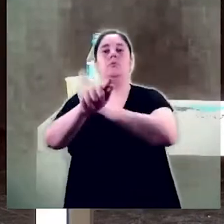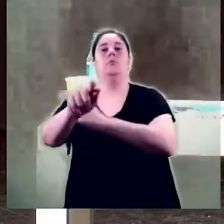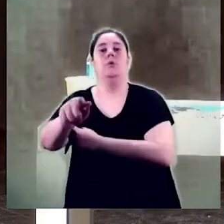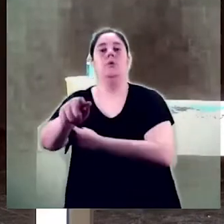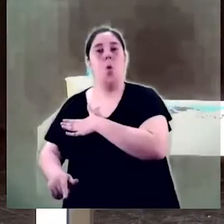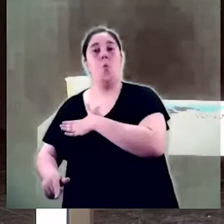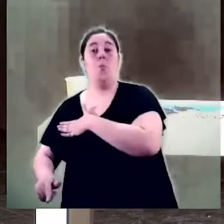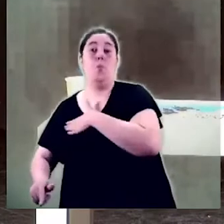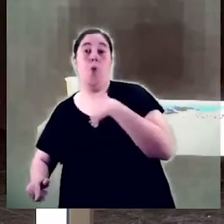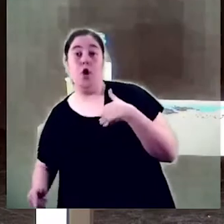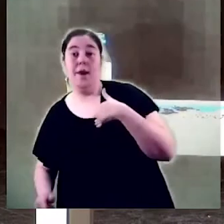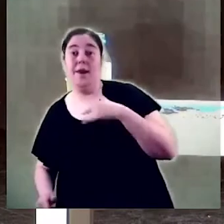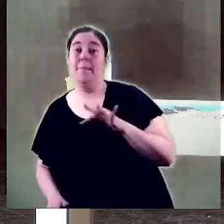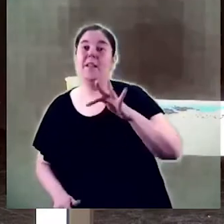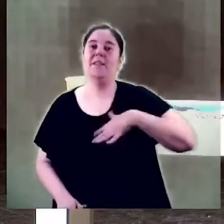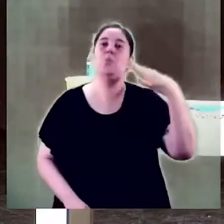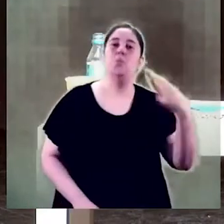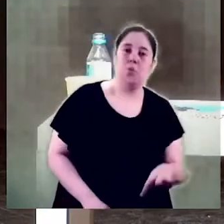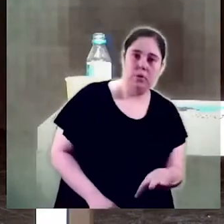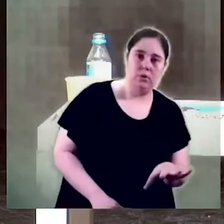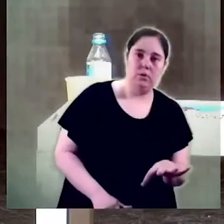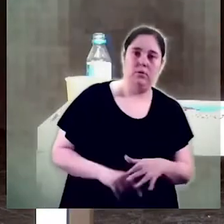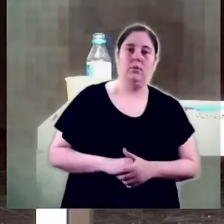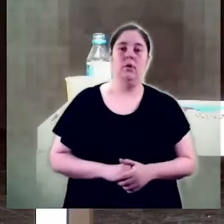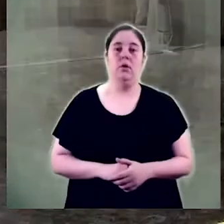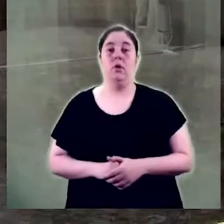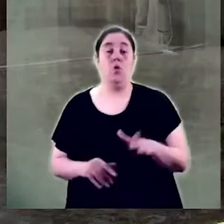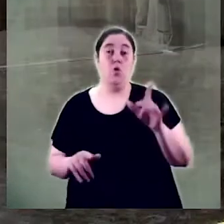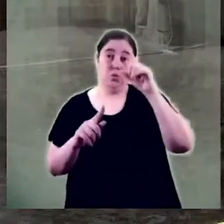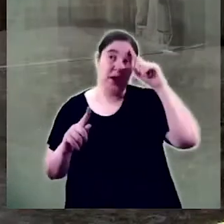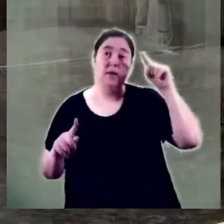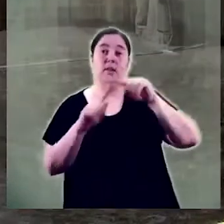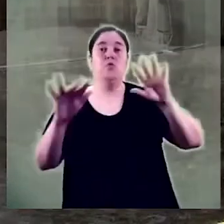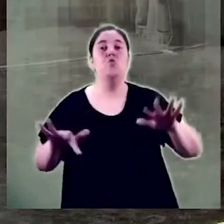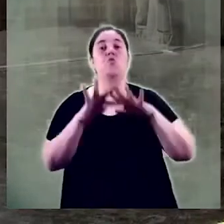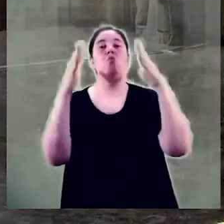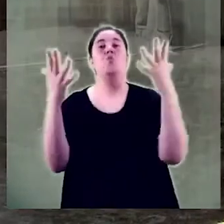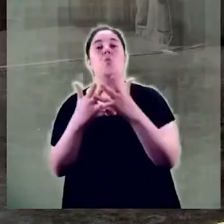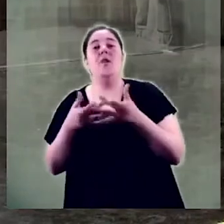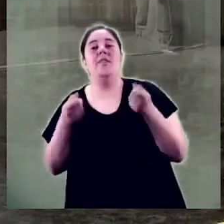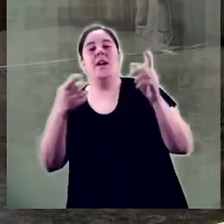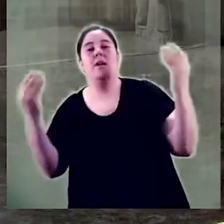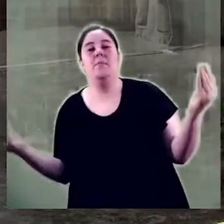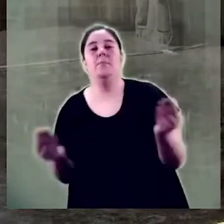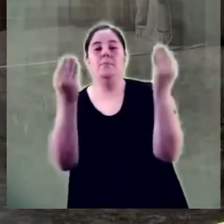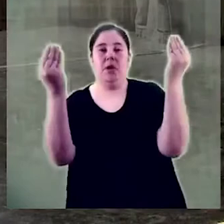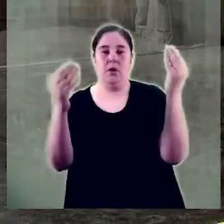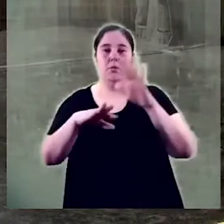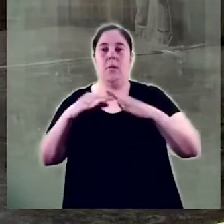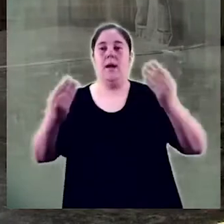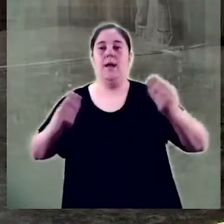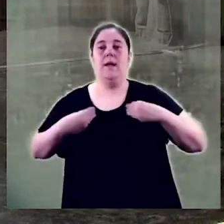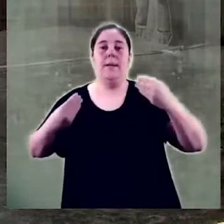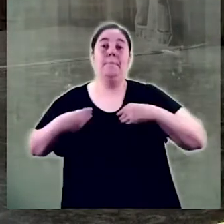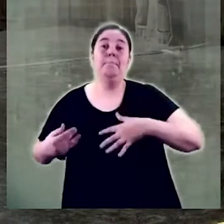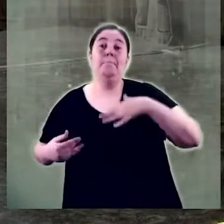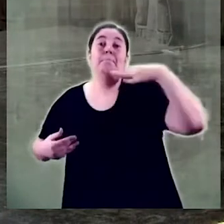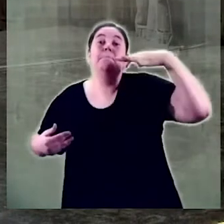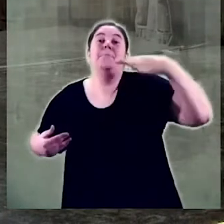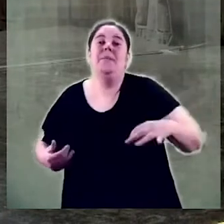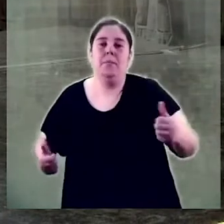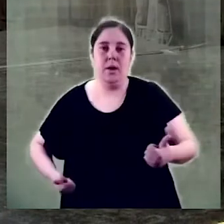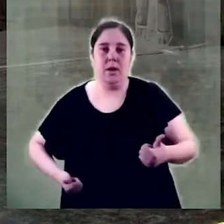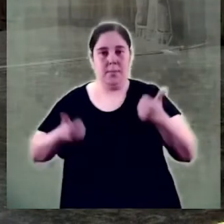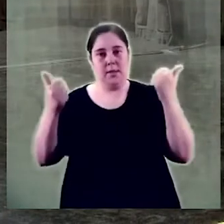vol canviar el món, fer-lo indefectiblement millor, més vivible, si em permeteu el neologisme, perquè toca